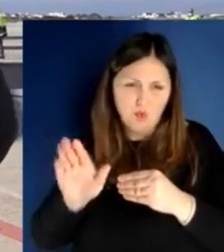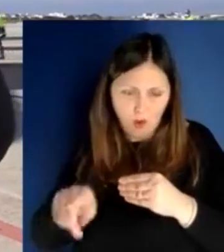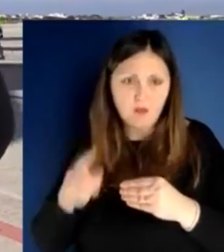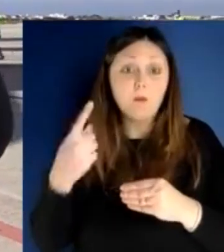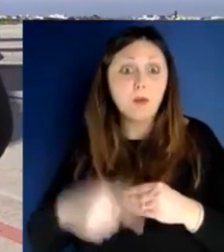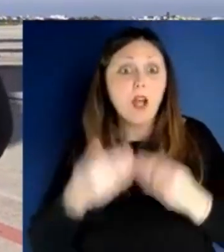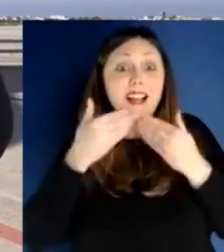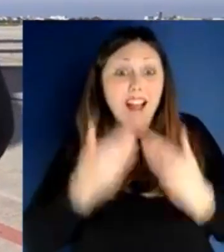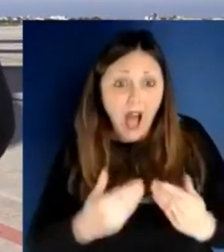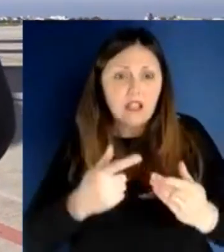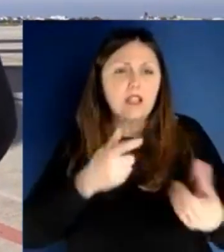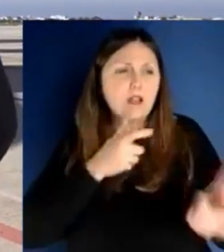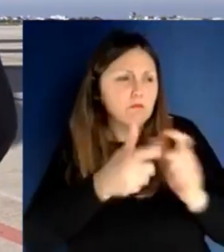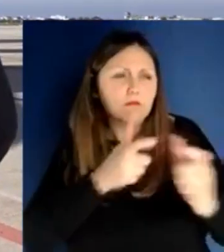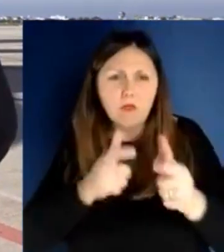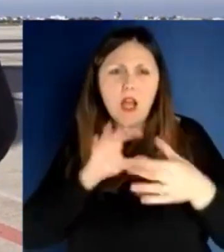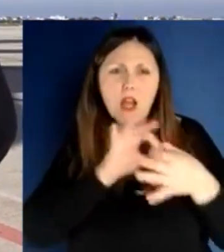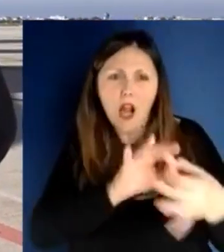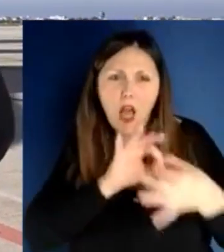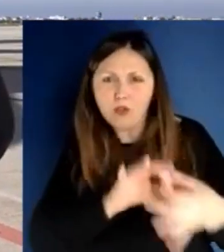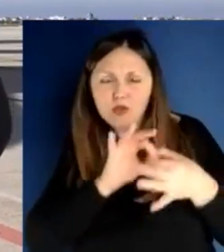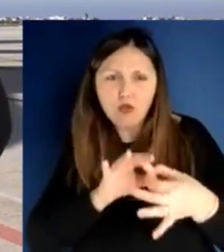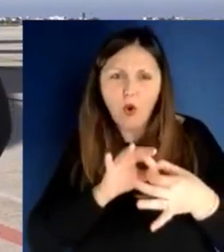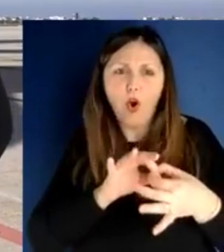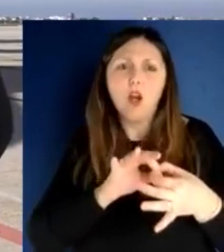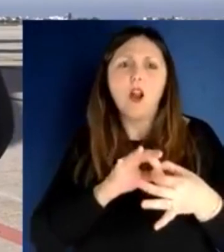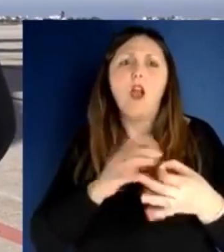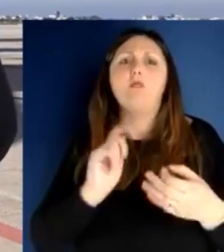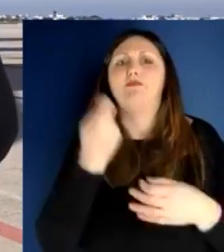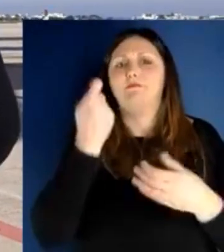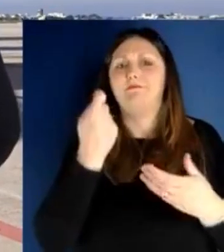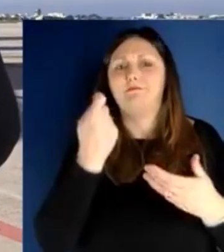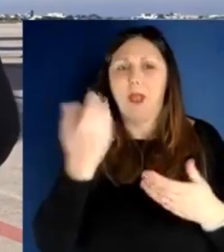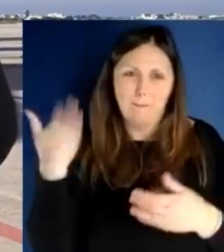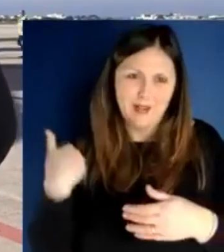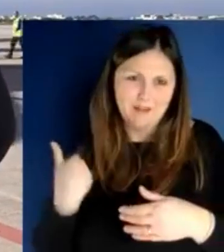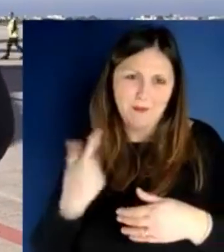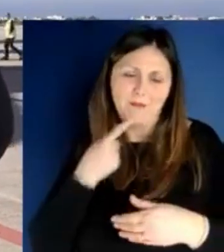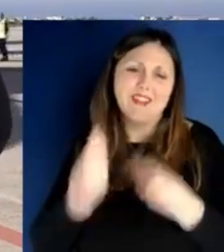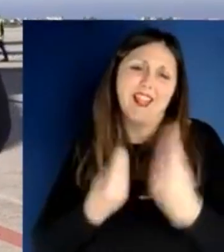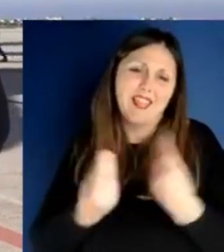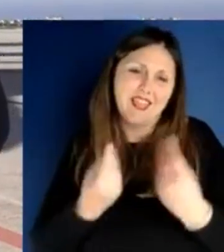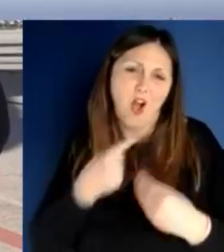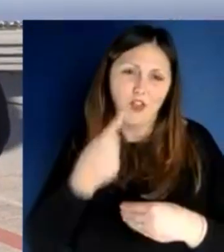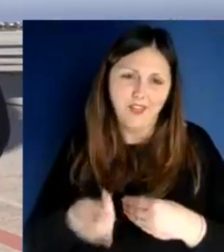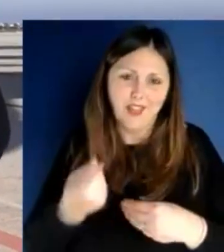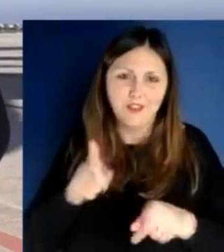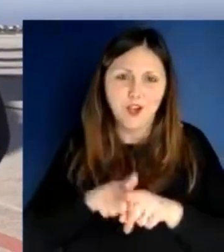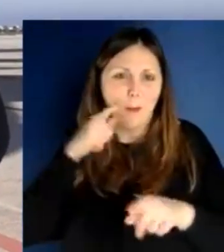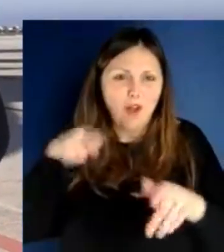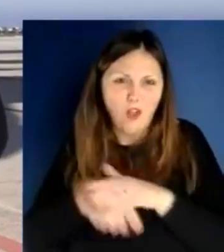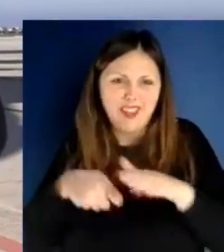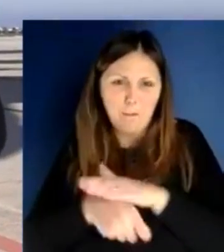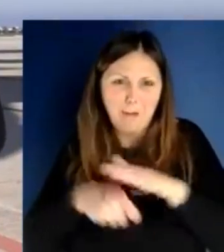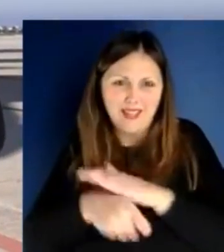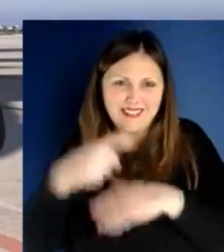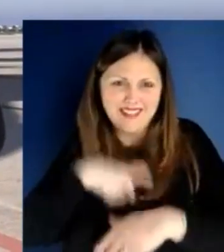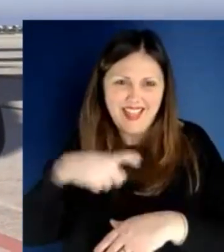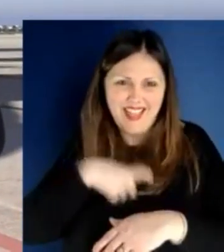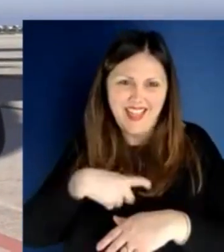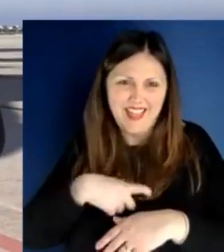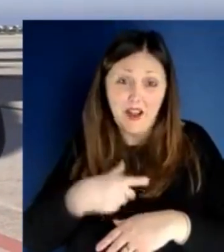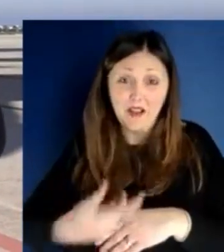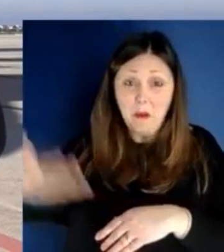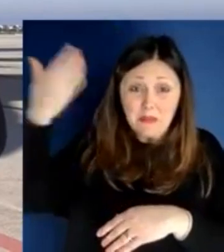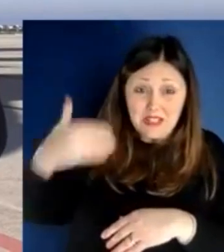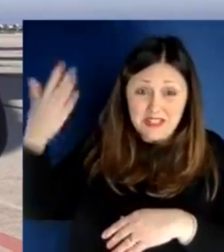il contrabbandiere, io i contrabbandieri onestamente li avevo sempre arrestati, non li avevo mai imitati, eppure evidentemente